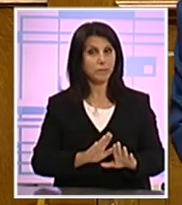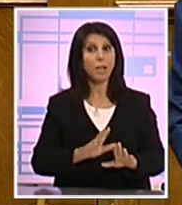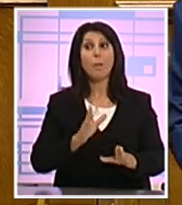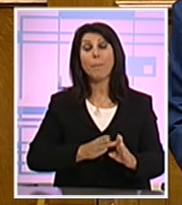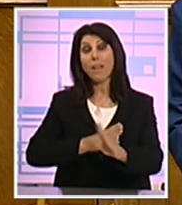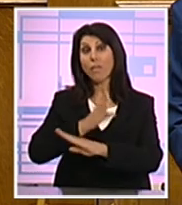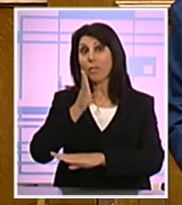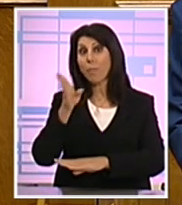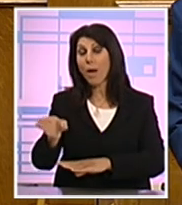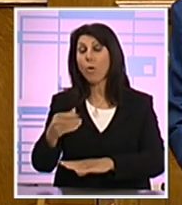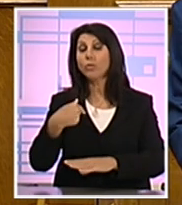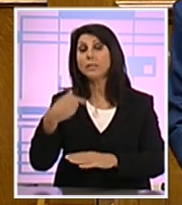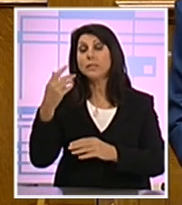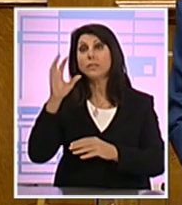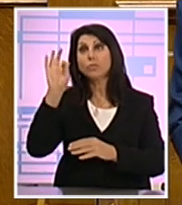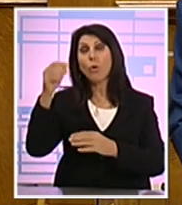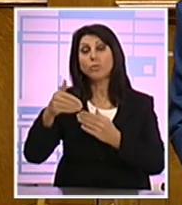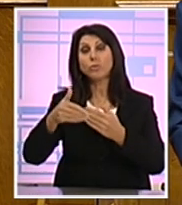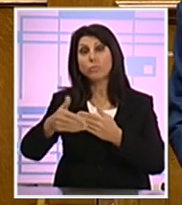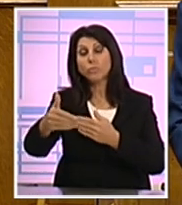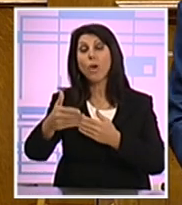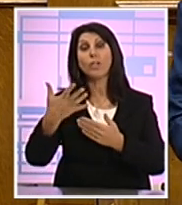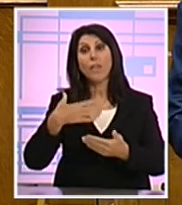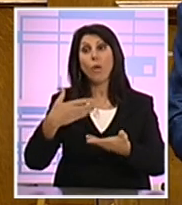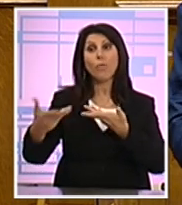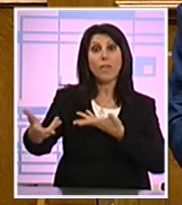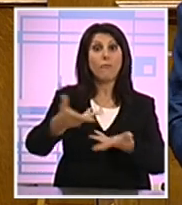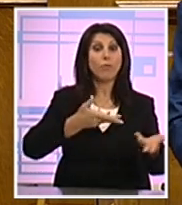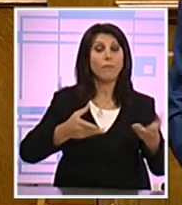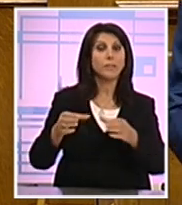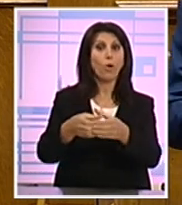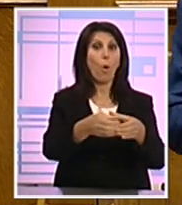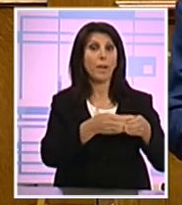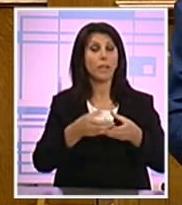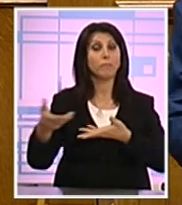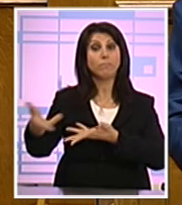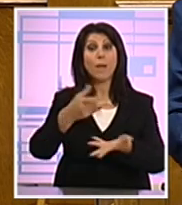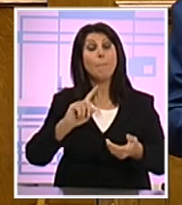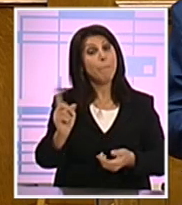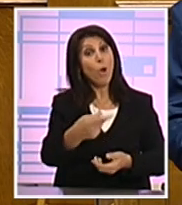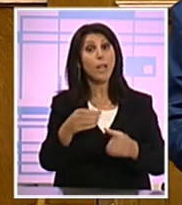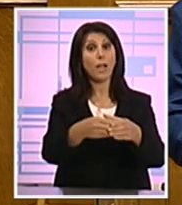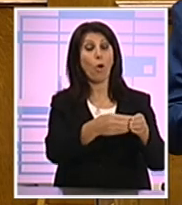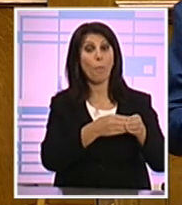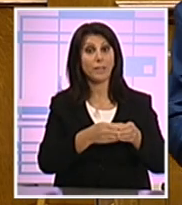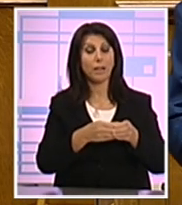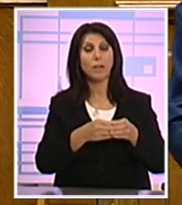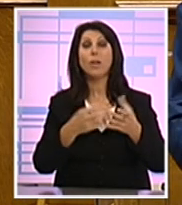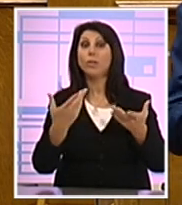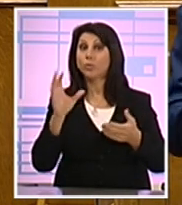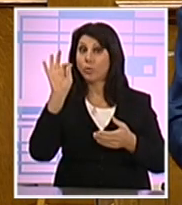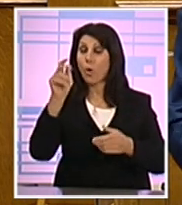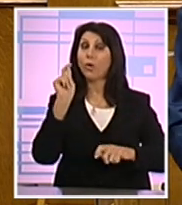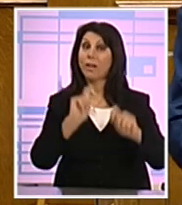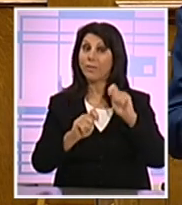ενημερώσω για τις προθέσεις μου να προχωρήσω σε διαβουλεύσεις. Με τα κόμματα, με όλα τα κόμματα για το σχηματισμό μιας κυβέρνησης